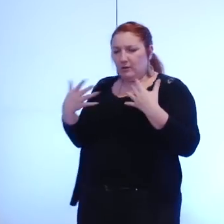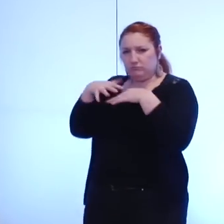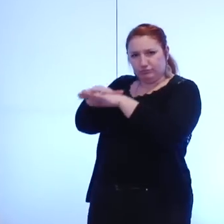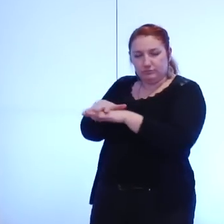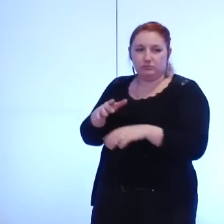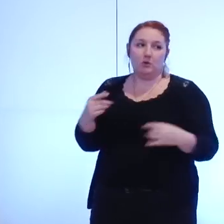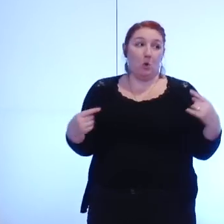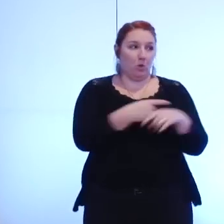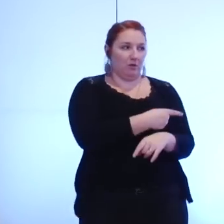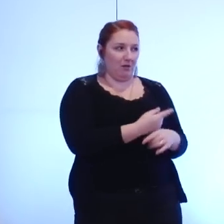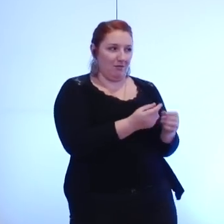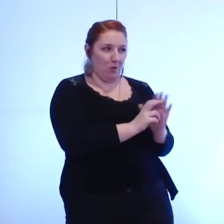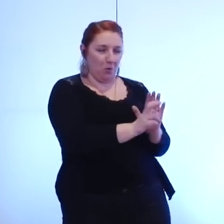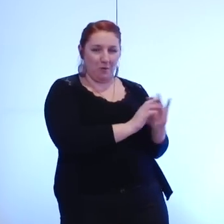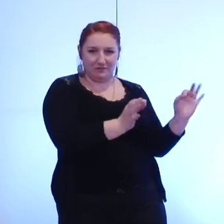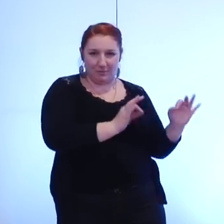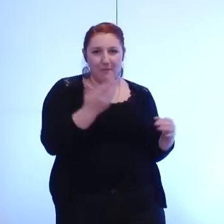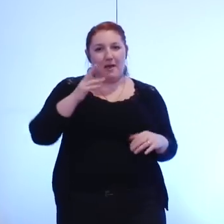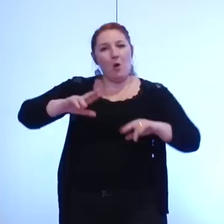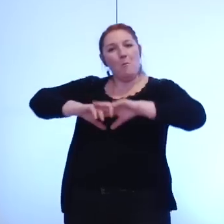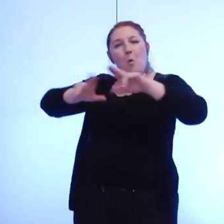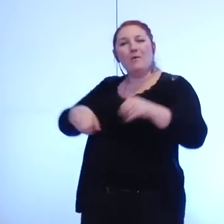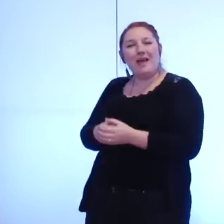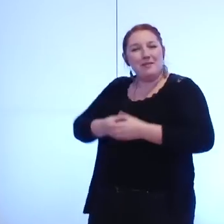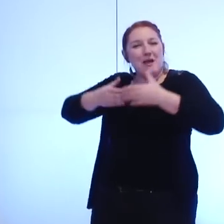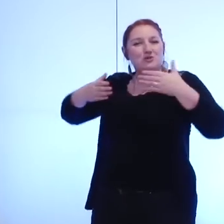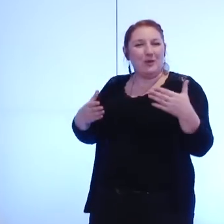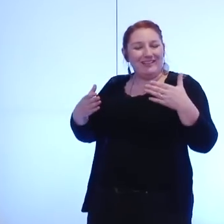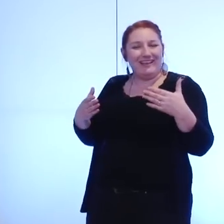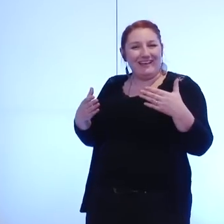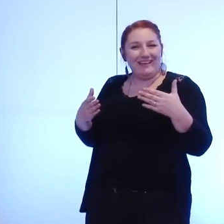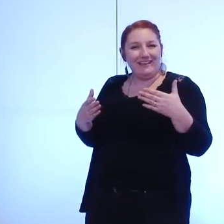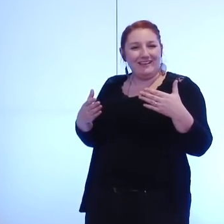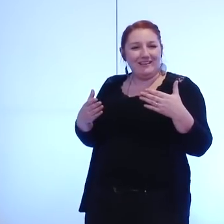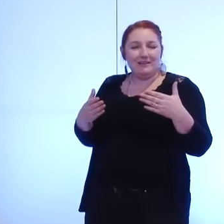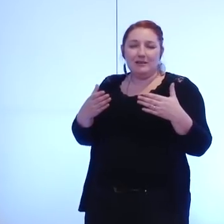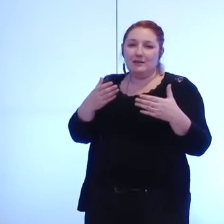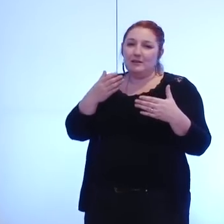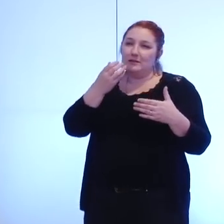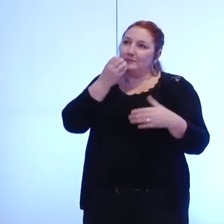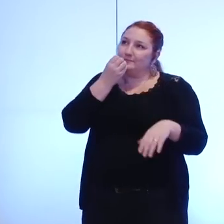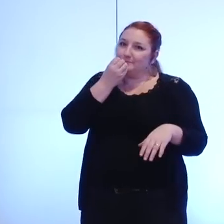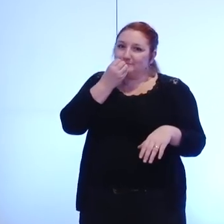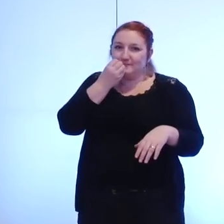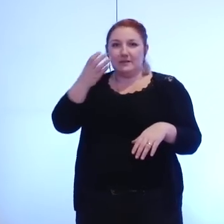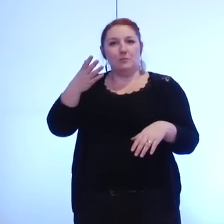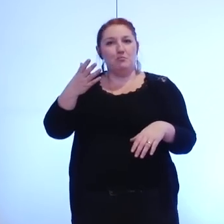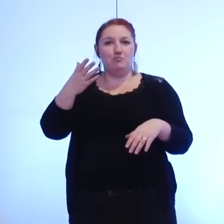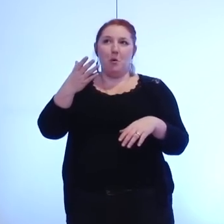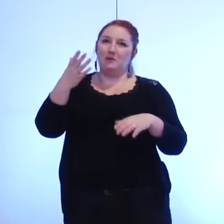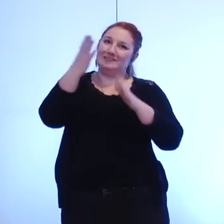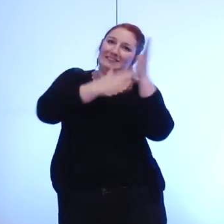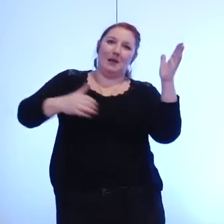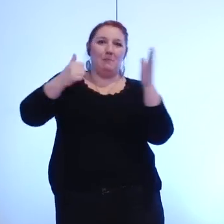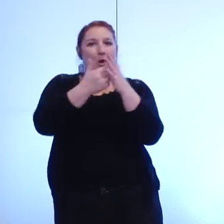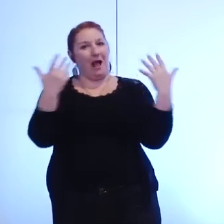d'ailleurs mais ce contrat de majorité reste il reste un bon signal de rassemblement je l'espère de dynamique